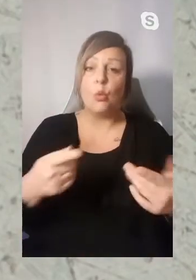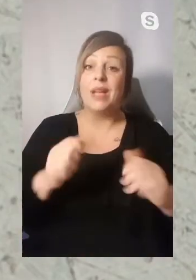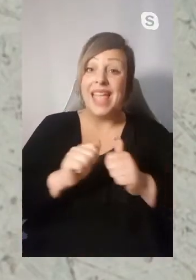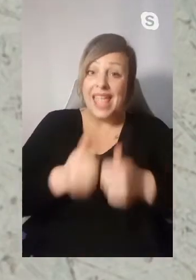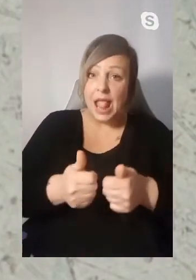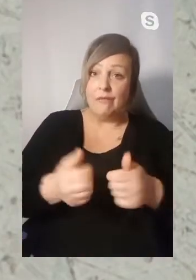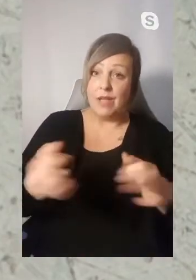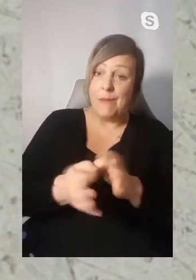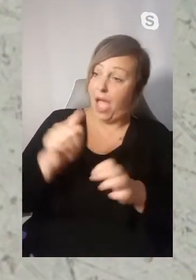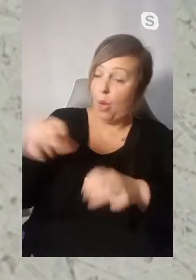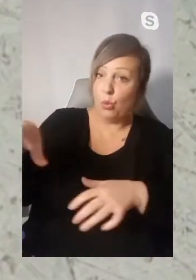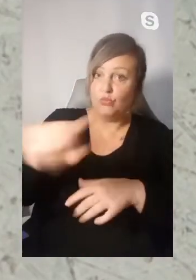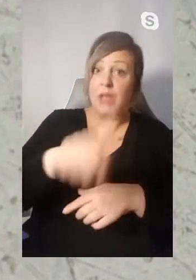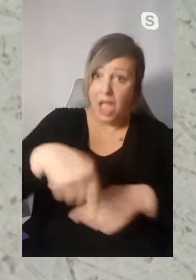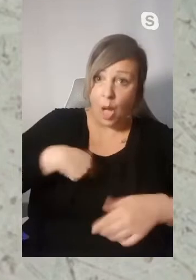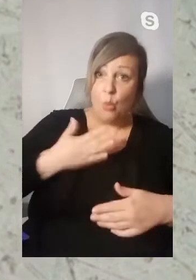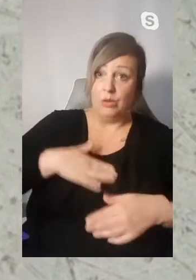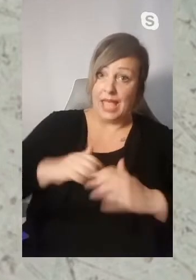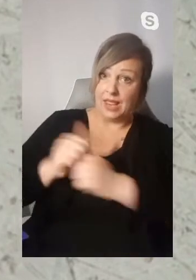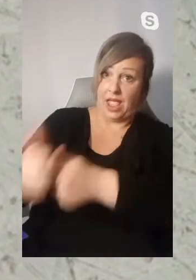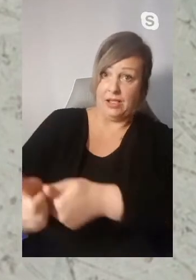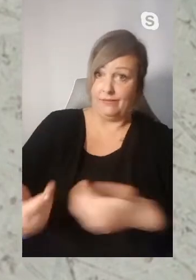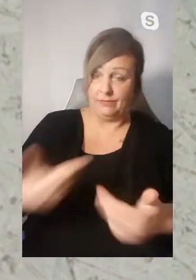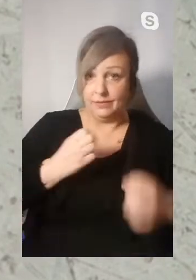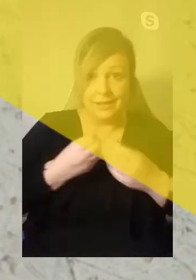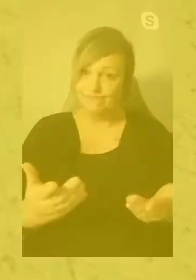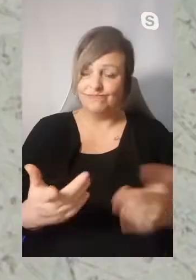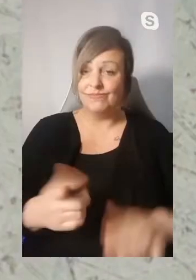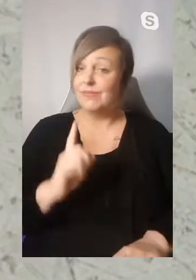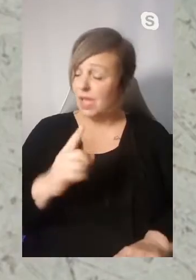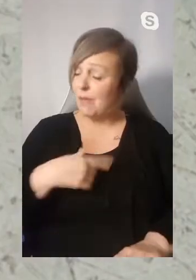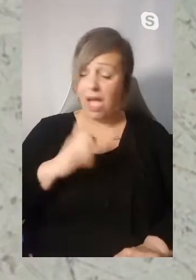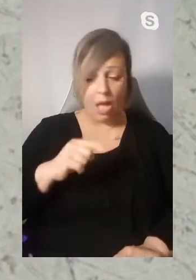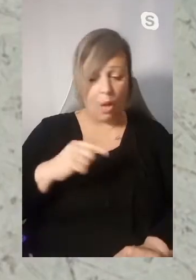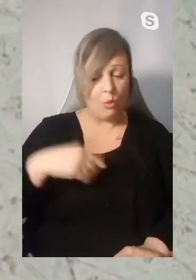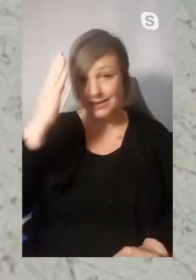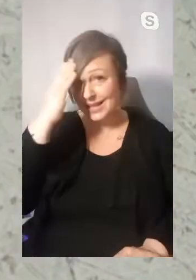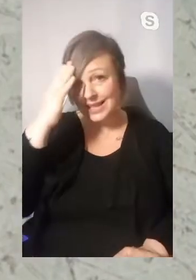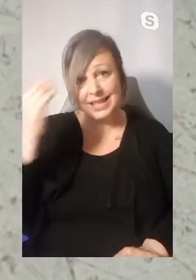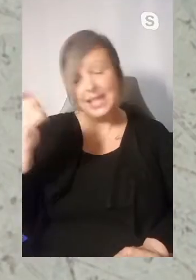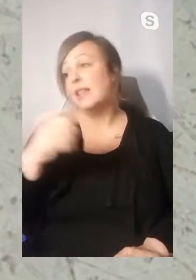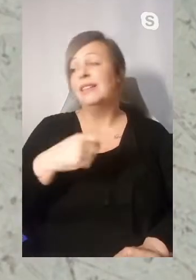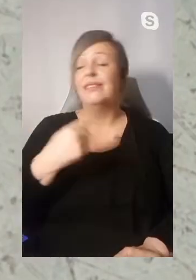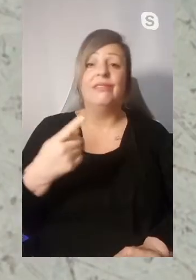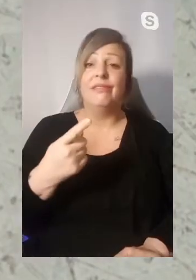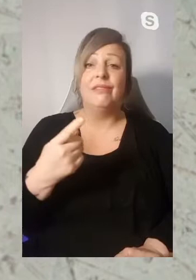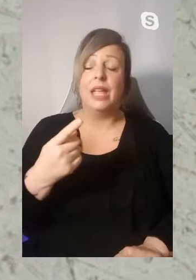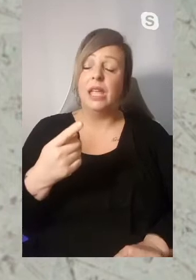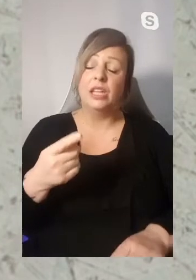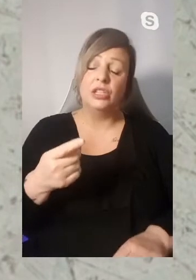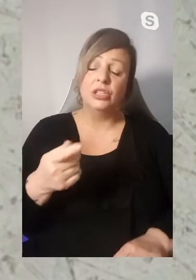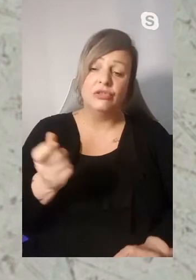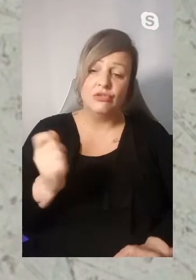notwendig ist, dann werden wir aus Solingen heraus auch anderen Städten helfen. Ich kenne auch zu viele Schicksale, wo Menschen in den Kliniken gelegen sind,